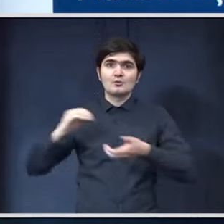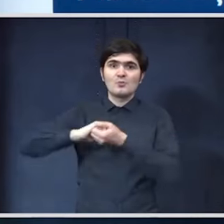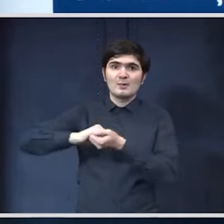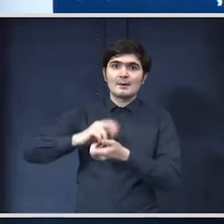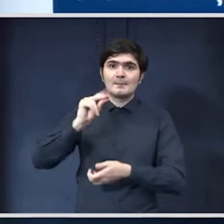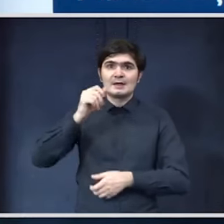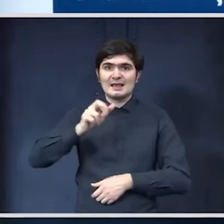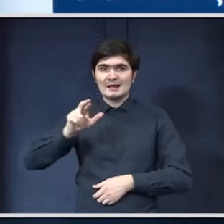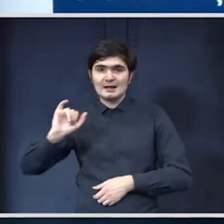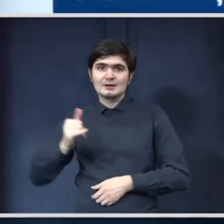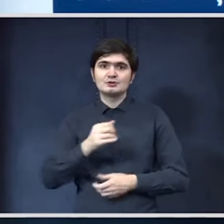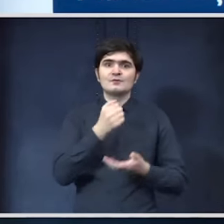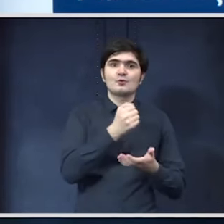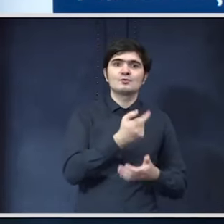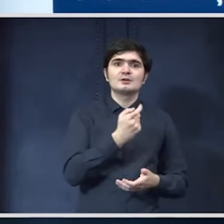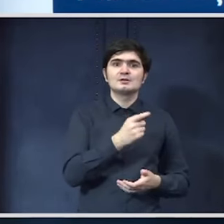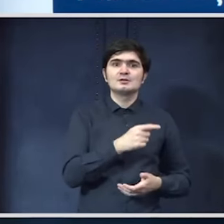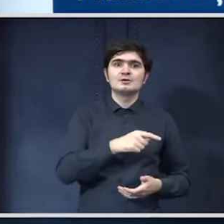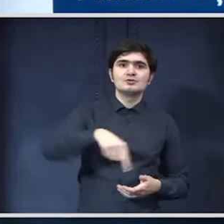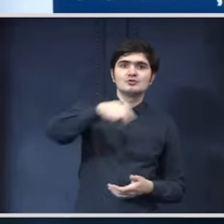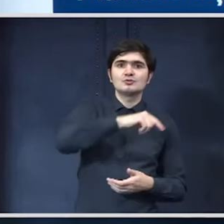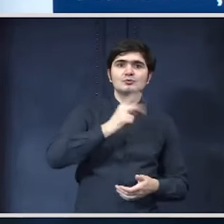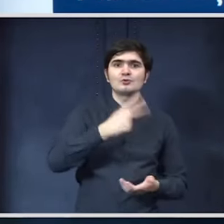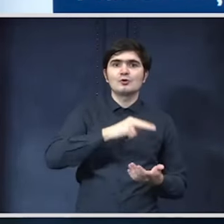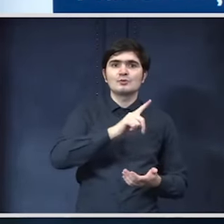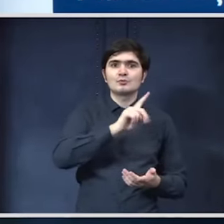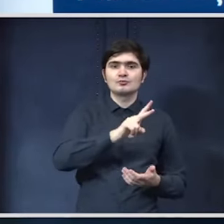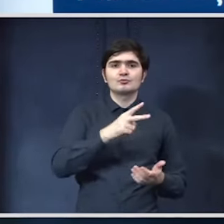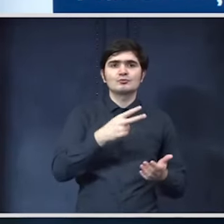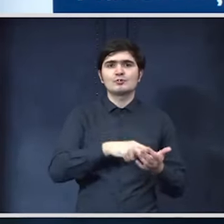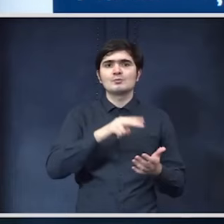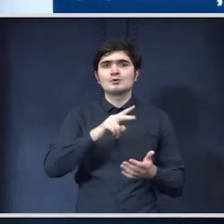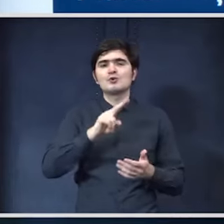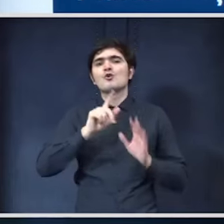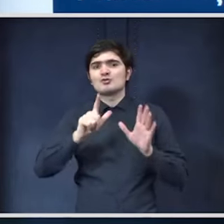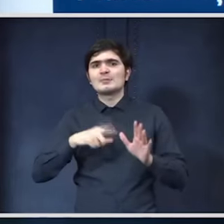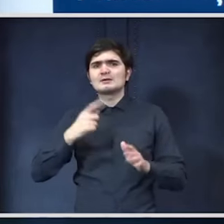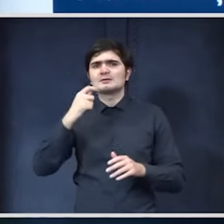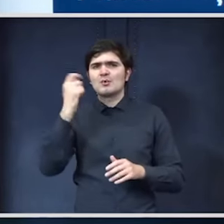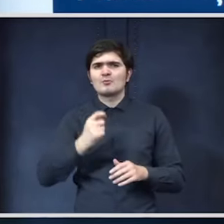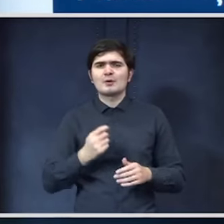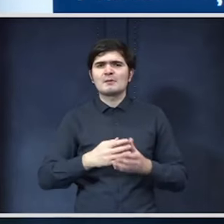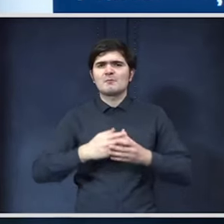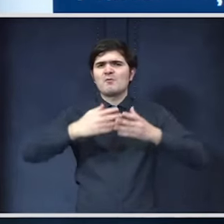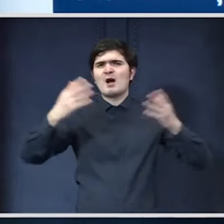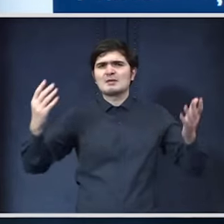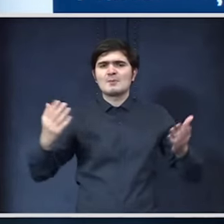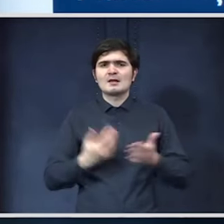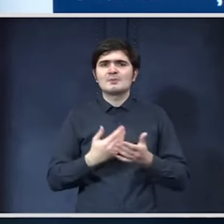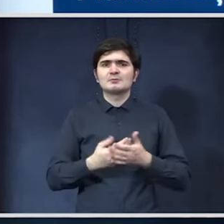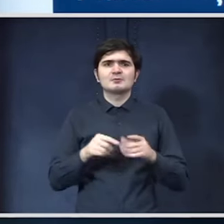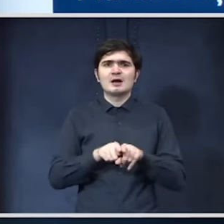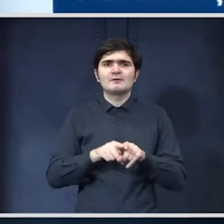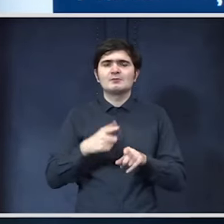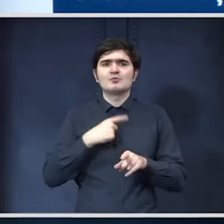și Reziliență și fondurile din ciclul 2021-2027 dacă va exista un proiect foarte mare care n-ar